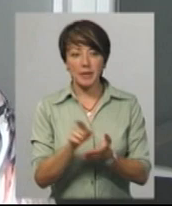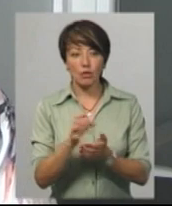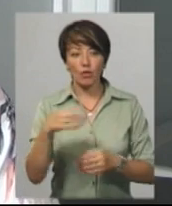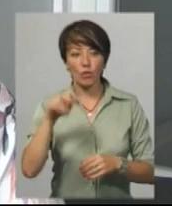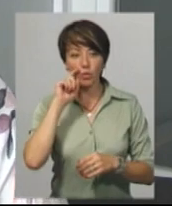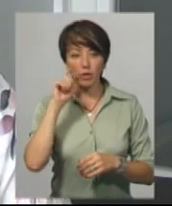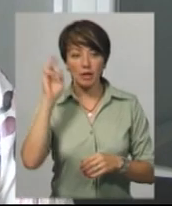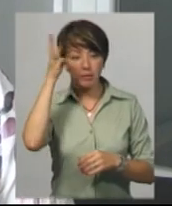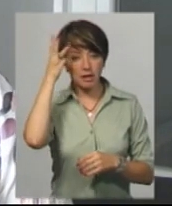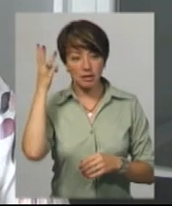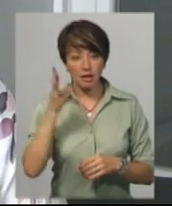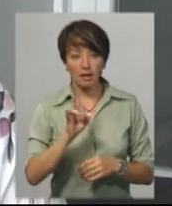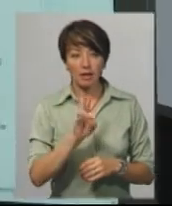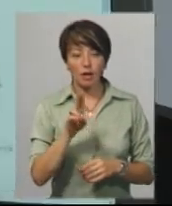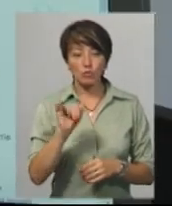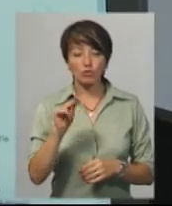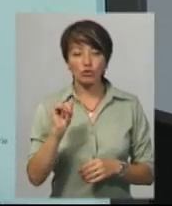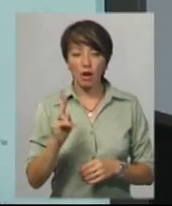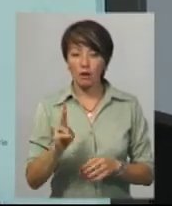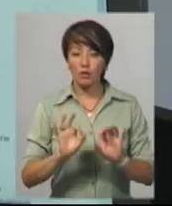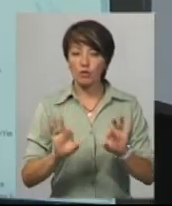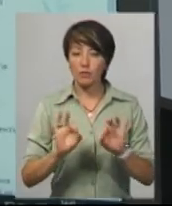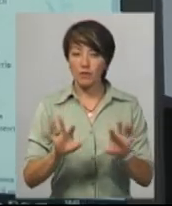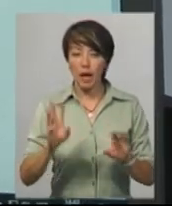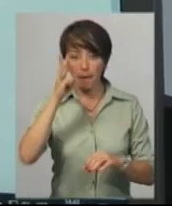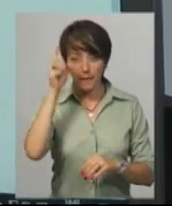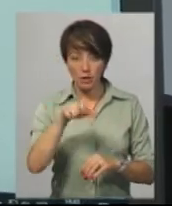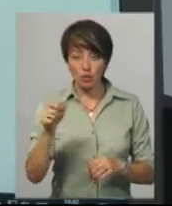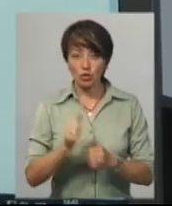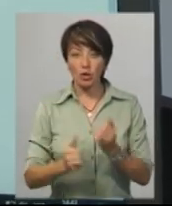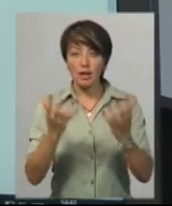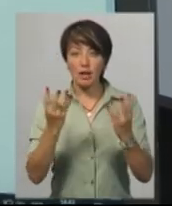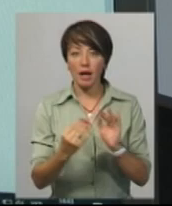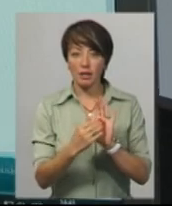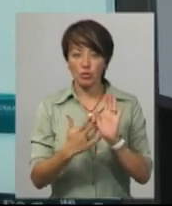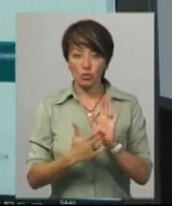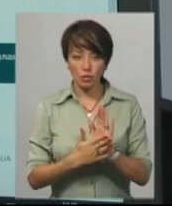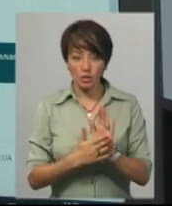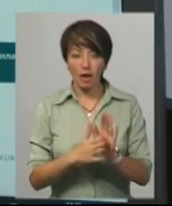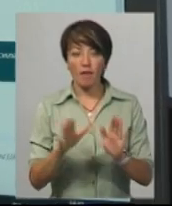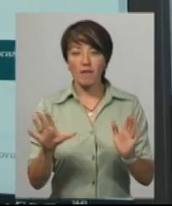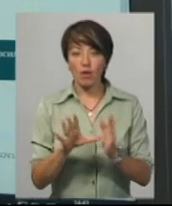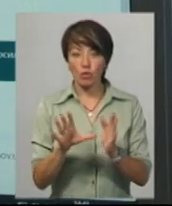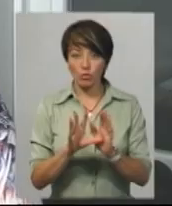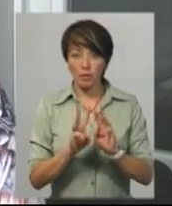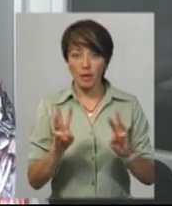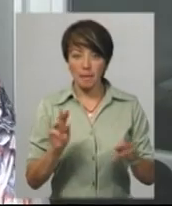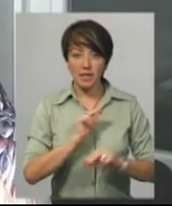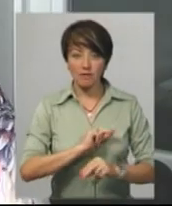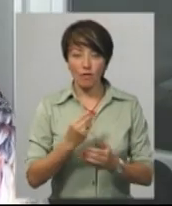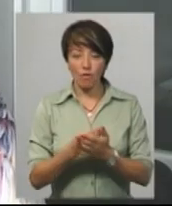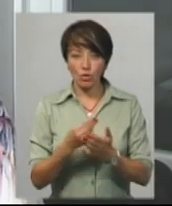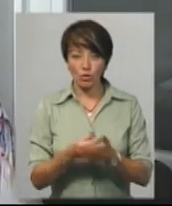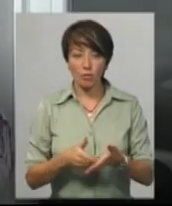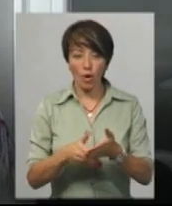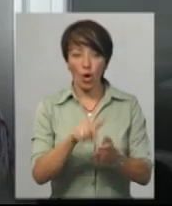фонду в Україні у Хмельницькому Наталія Дубчак розповідає, хмельничани щодня реєструються у вебпорталі. Каже, працівники фонду допомагають з цим. Люди